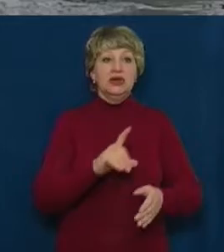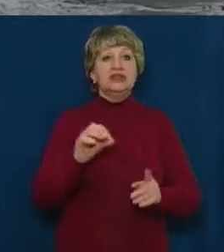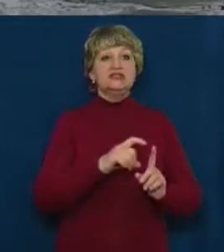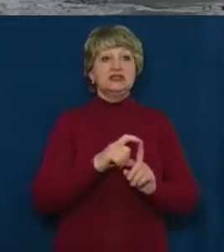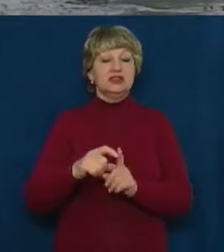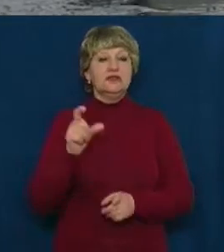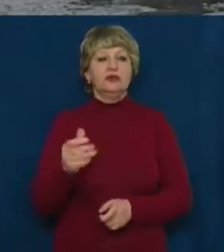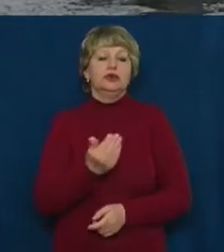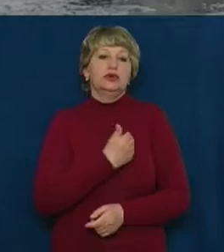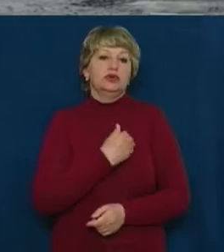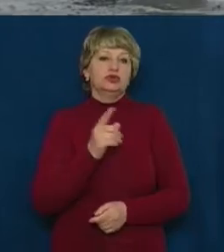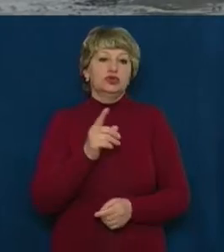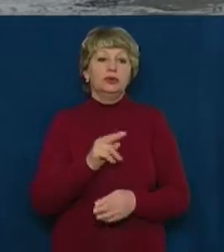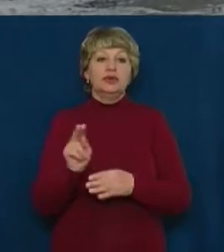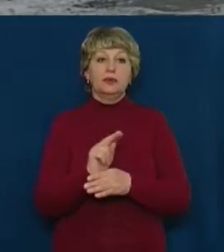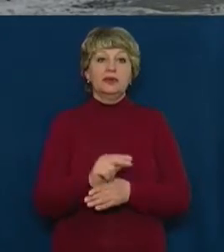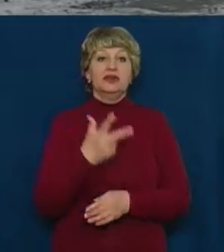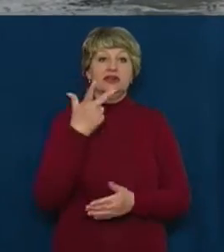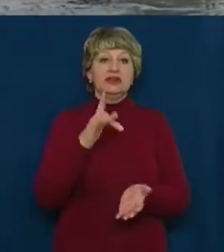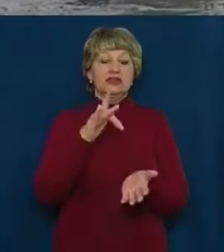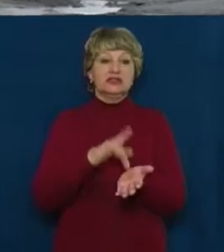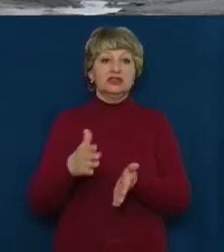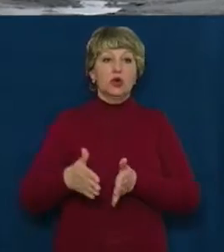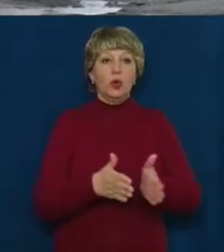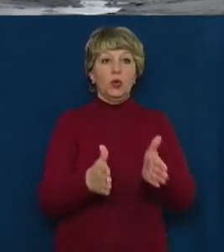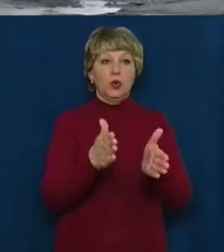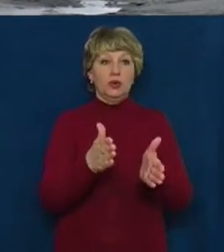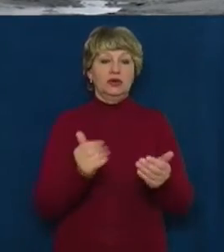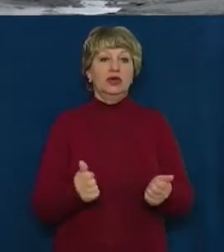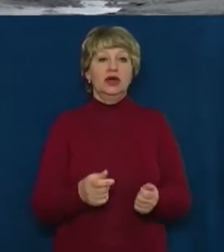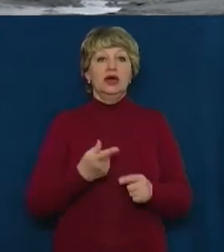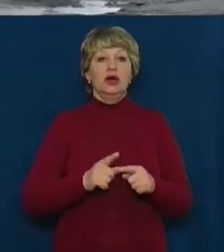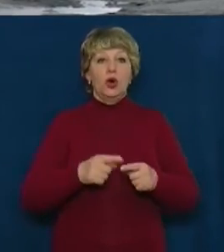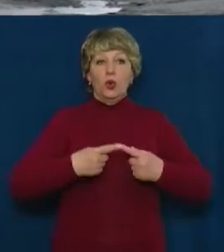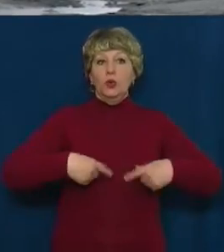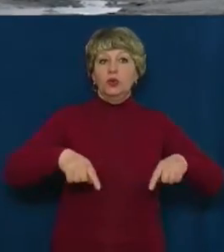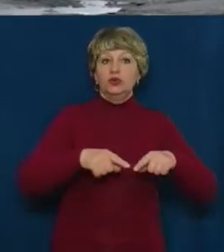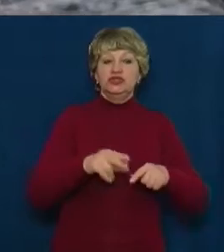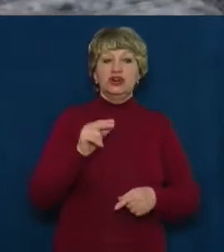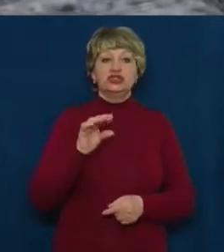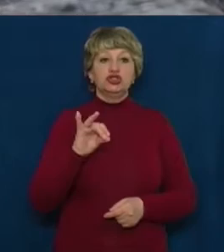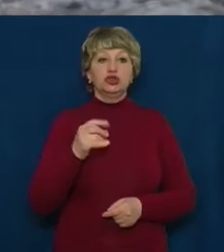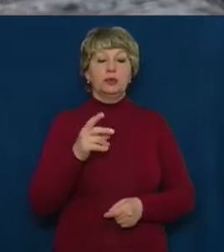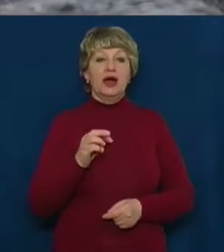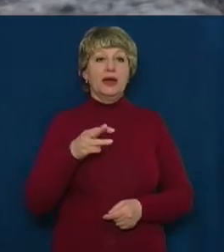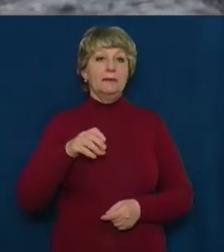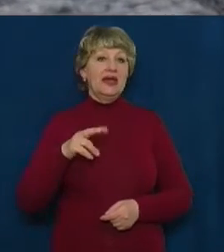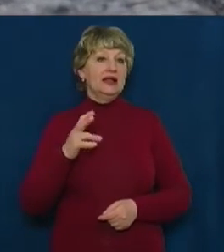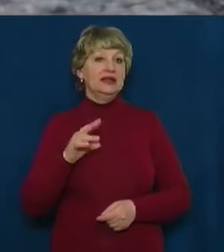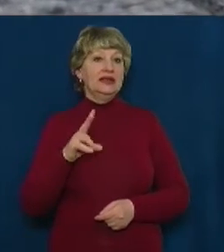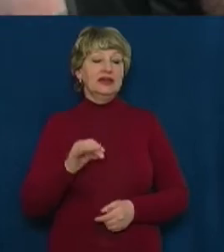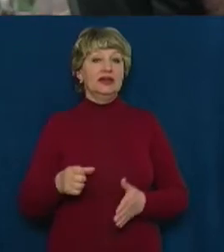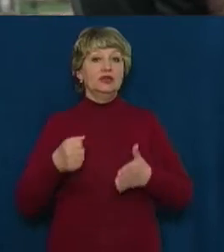відремонтували три місцеві вулиці. Центральну, Золотоніську і Черкаську. Ділянку Чорнобай-Мельники та шлях від Золотоніського кільця до